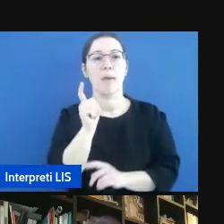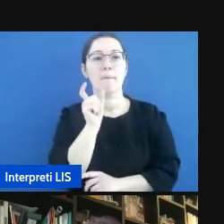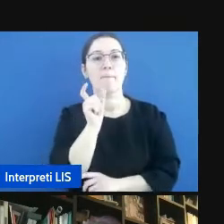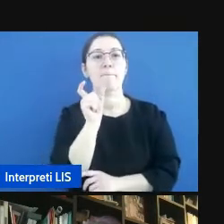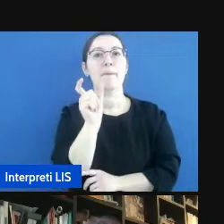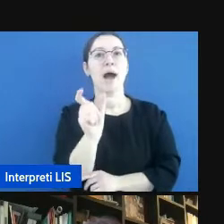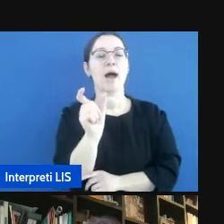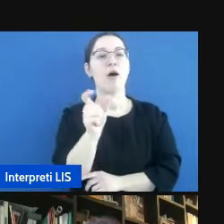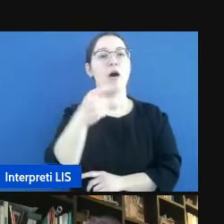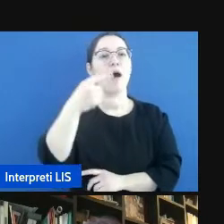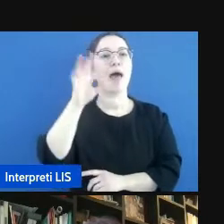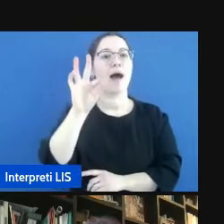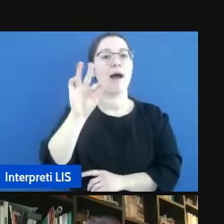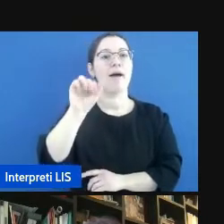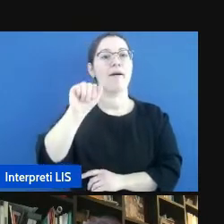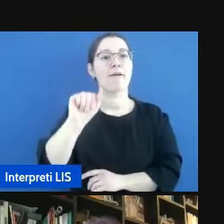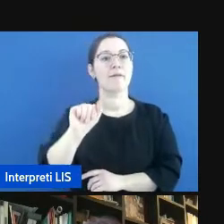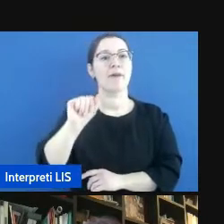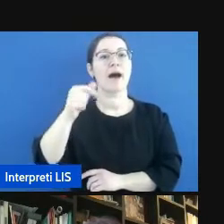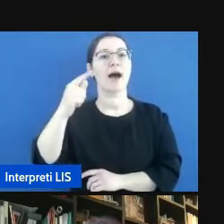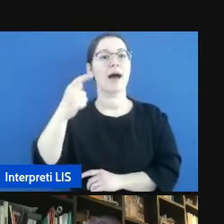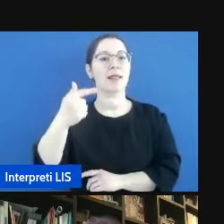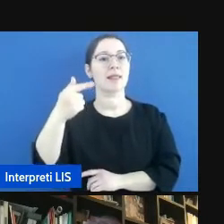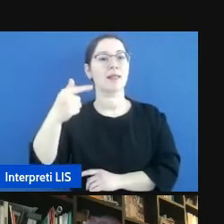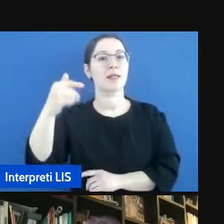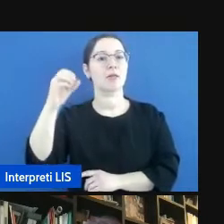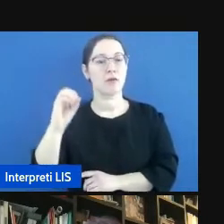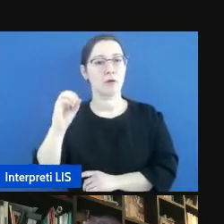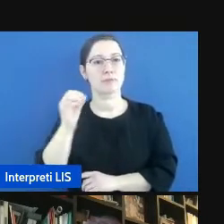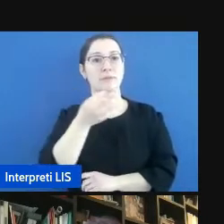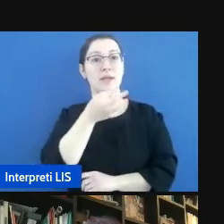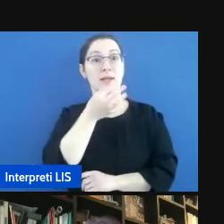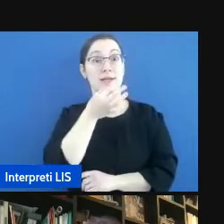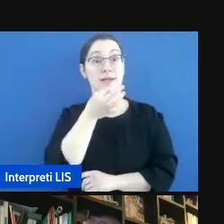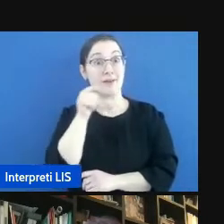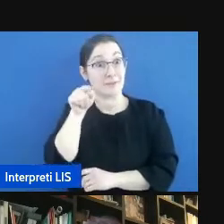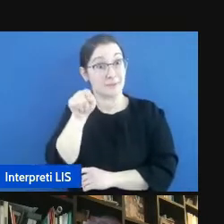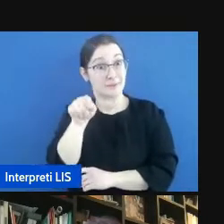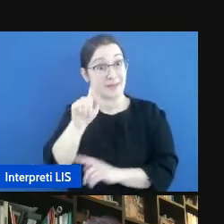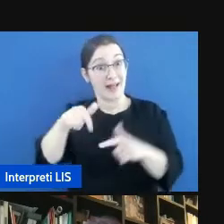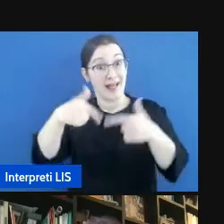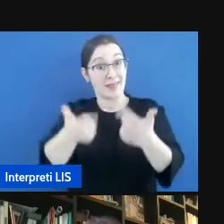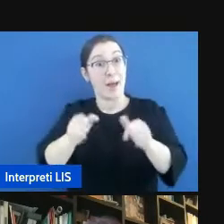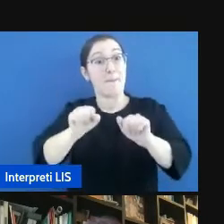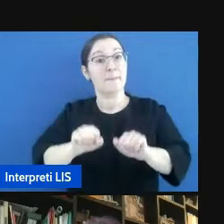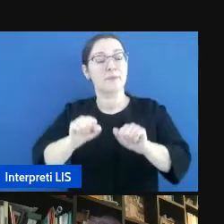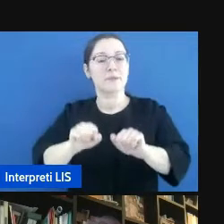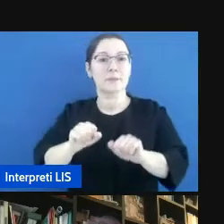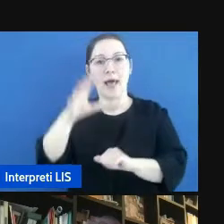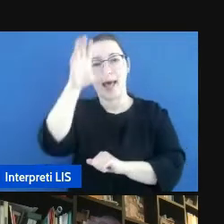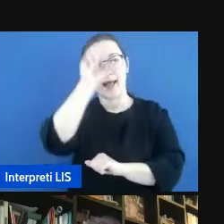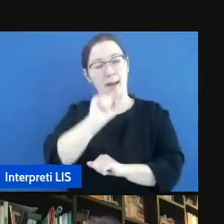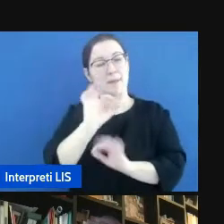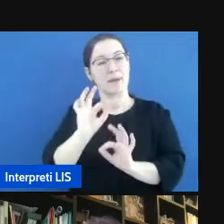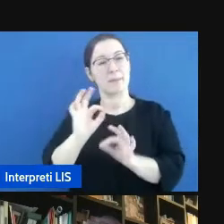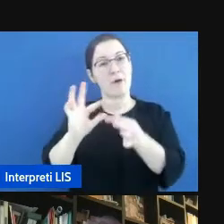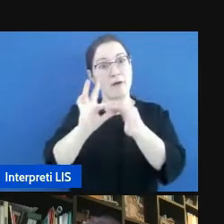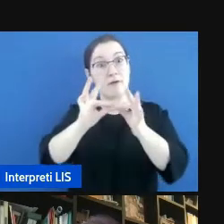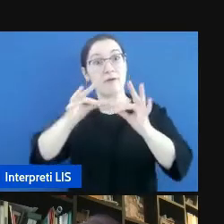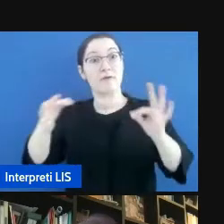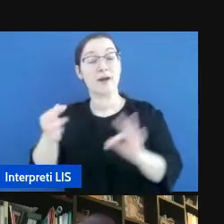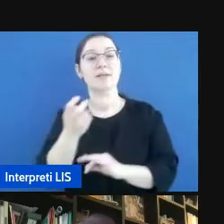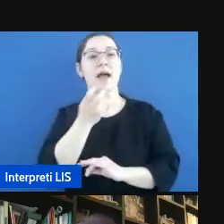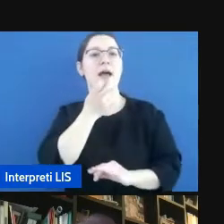fatto. Questo segno quindi permette di riconoscere il valore perfettivo del passato